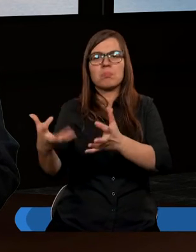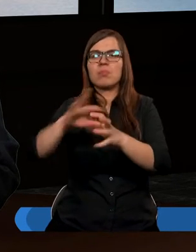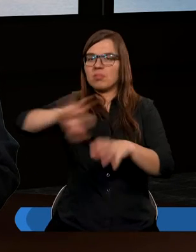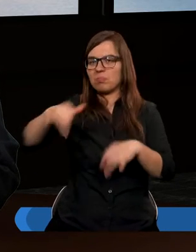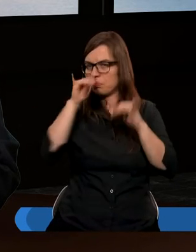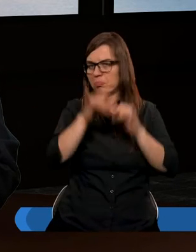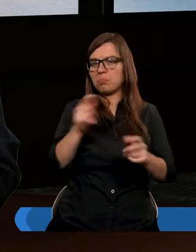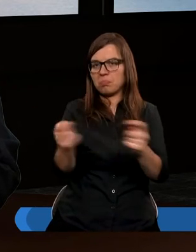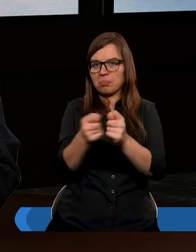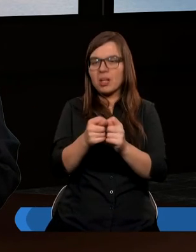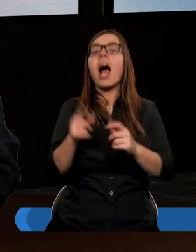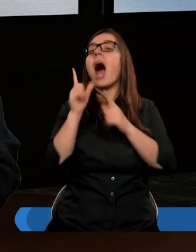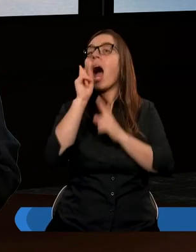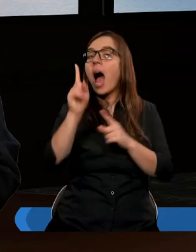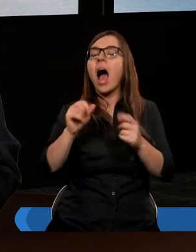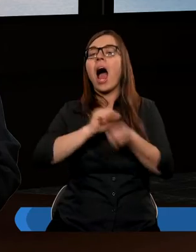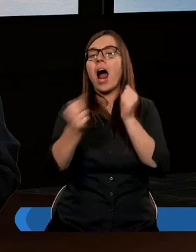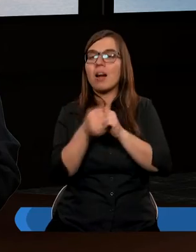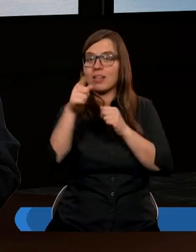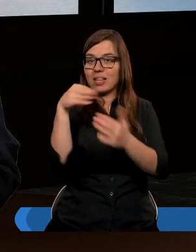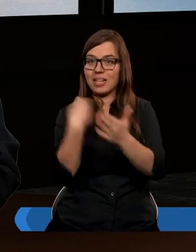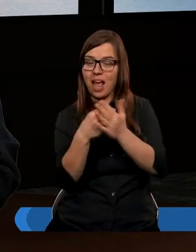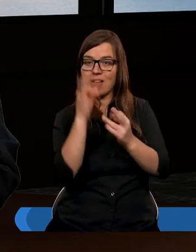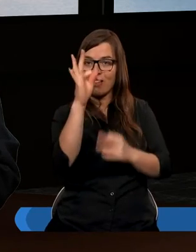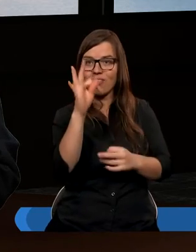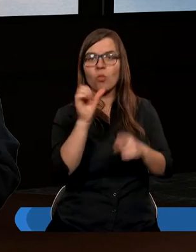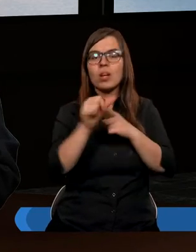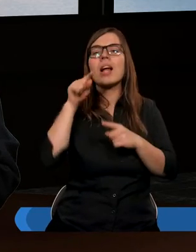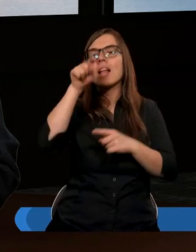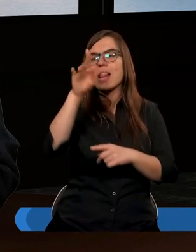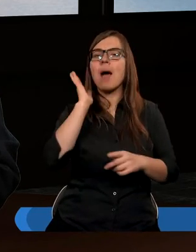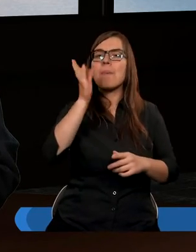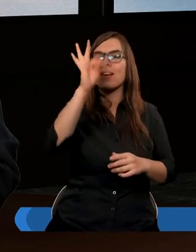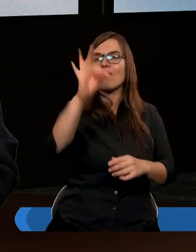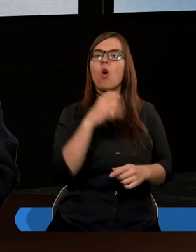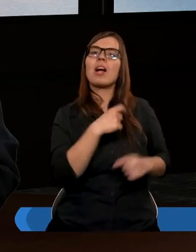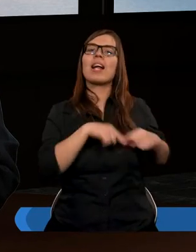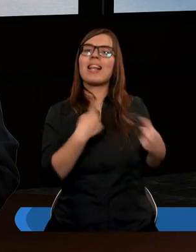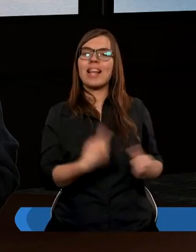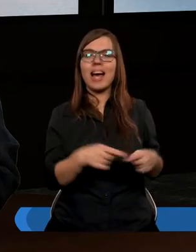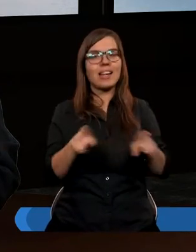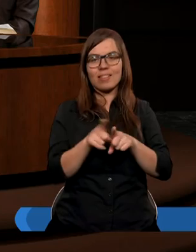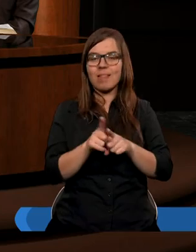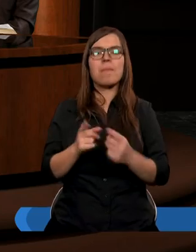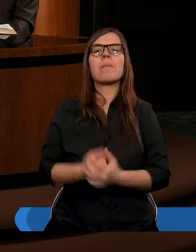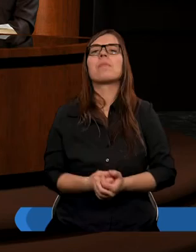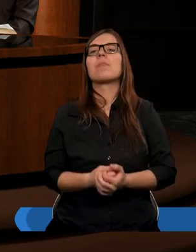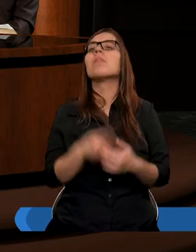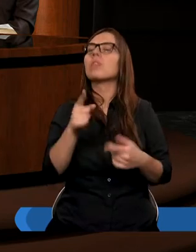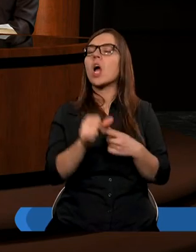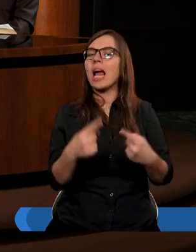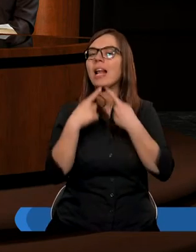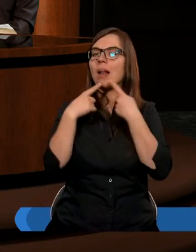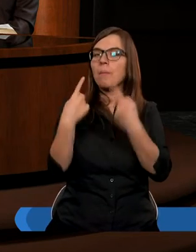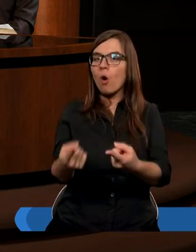kradną. Albowiem, gdzie jest skarb twój, tam będzie i serce twoje. Tak. Jest takie